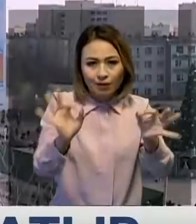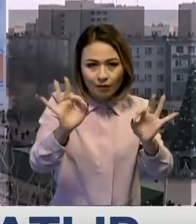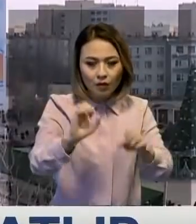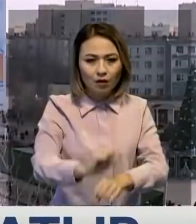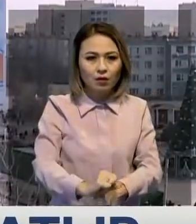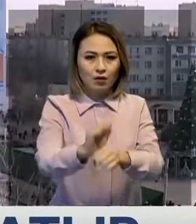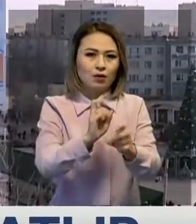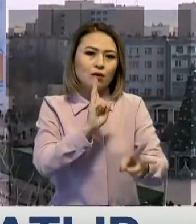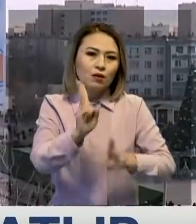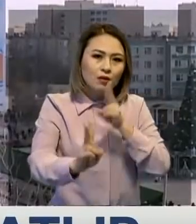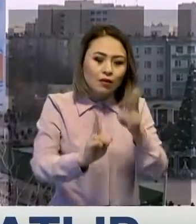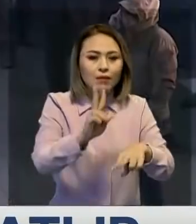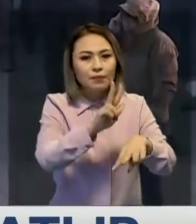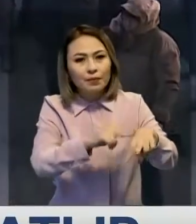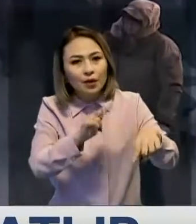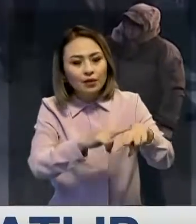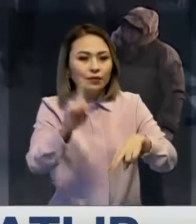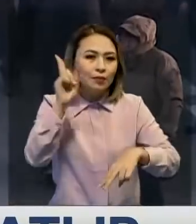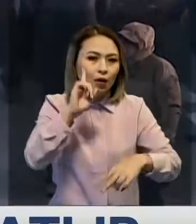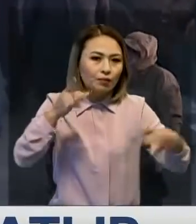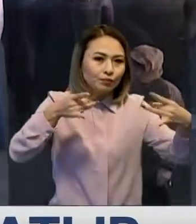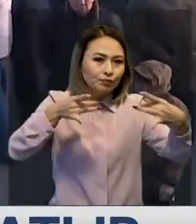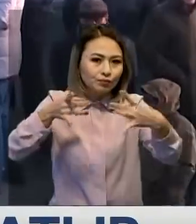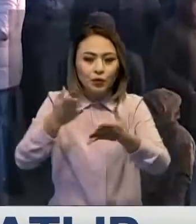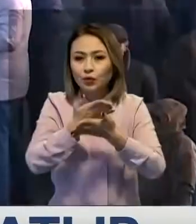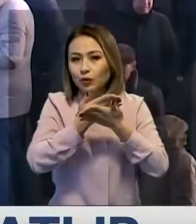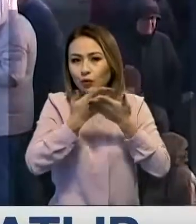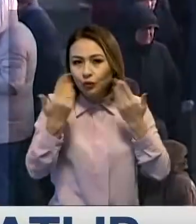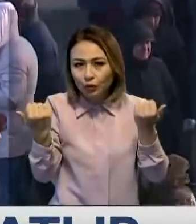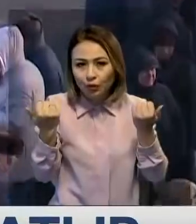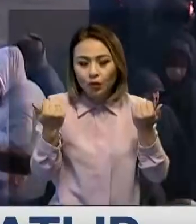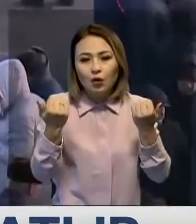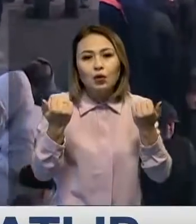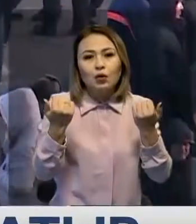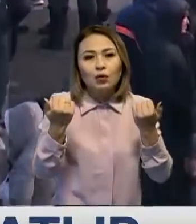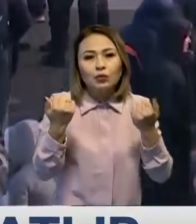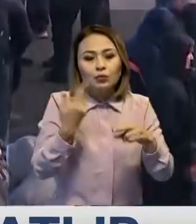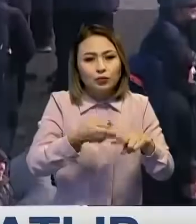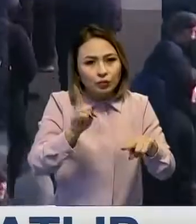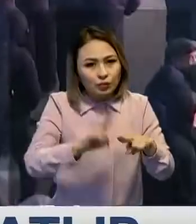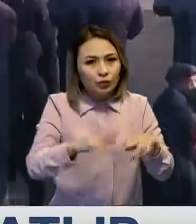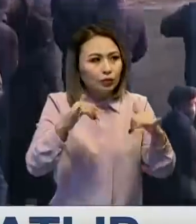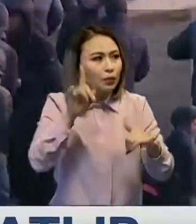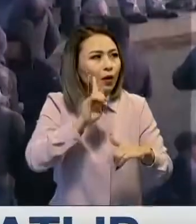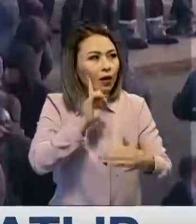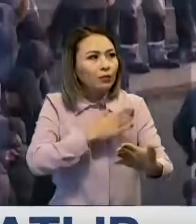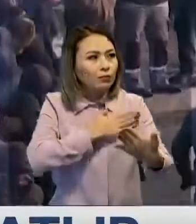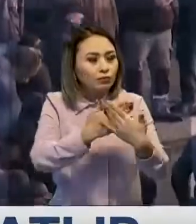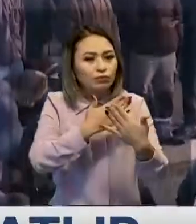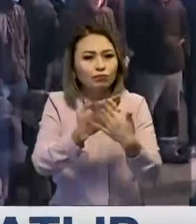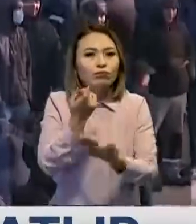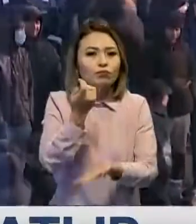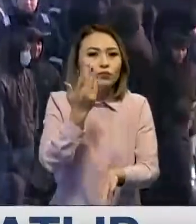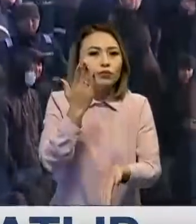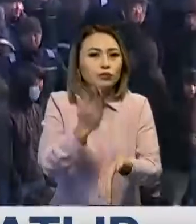Әрііне шыққан азаматтар мен ұмпөл етсе арасында қақтығыздың болмағанты айтықтан жүн. Қазір алаңда белсенділік байқалат.